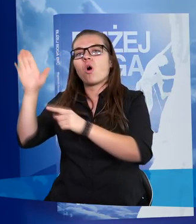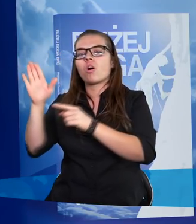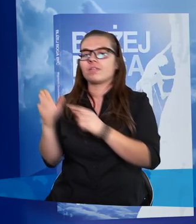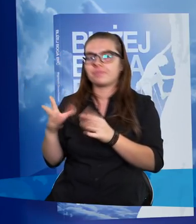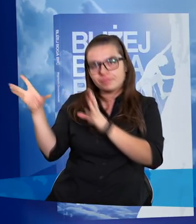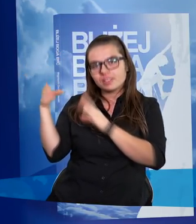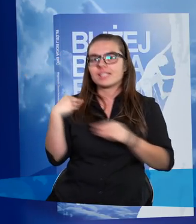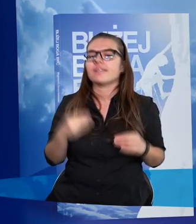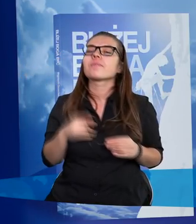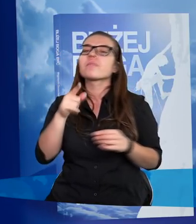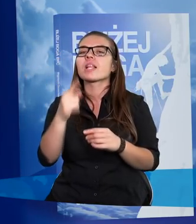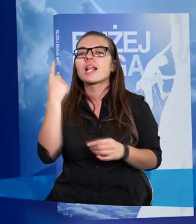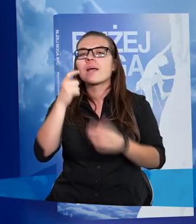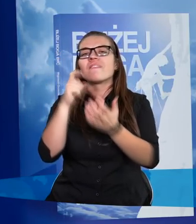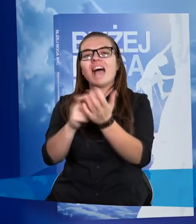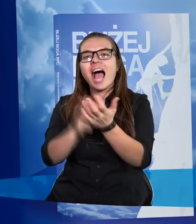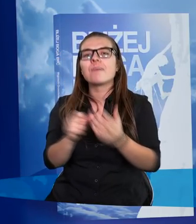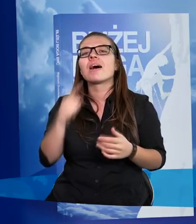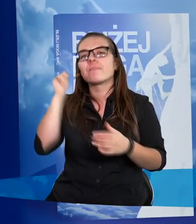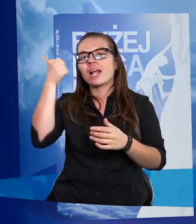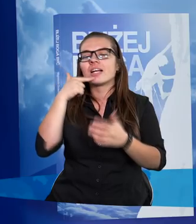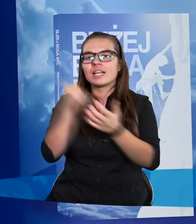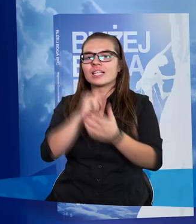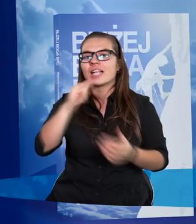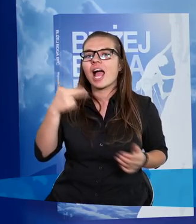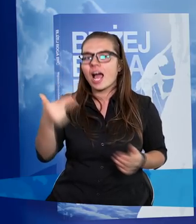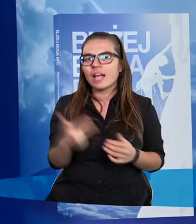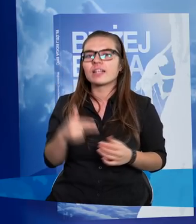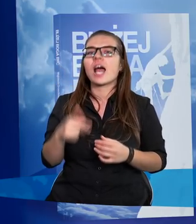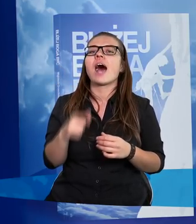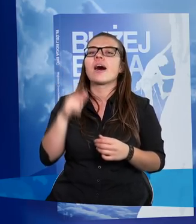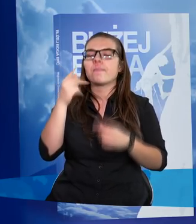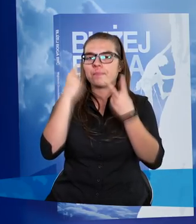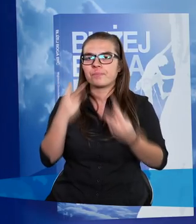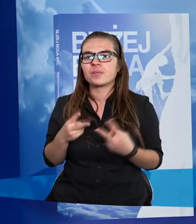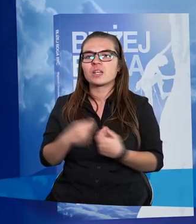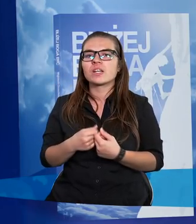zacytować fragment z pierwszego listu Jana. Studiuję sobie ostatnio pierwszy list Jana.